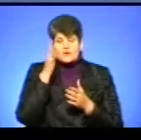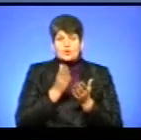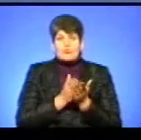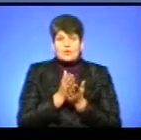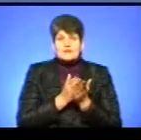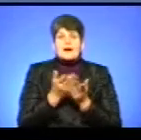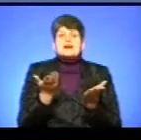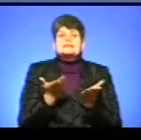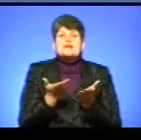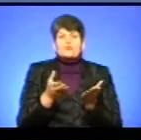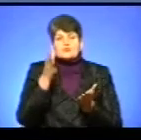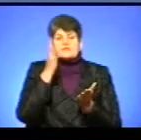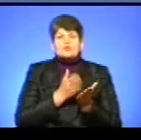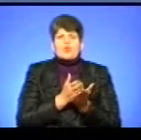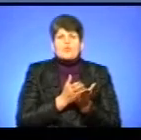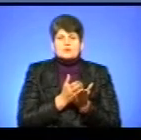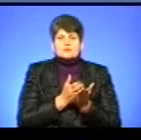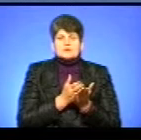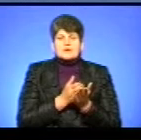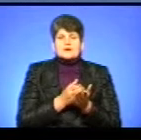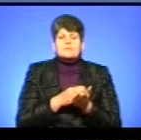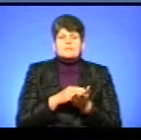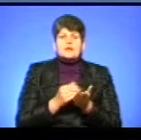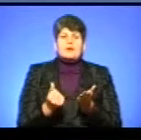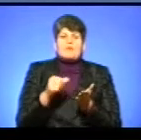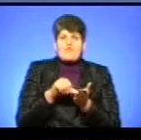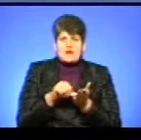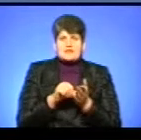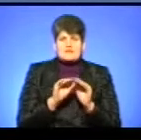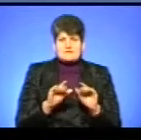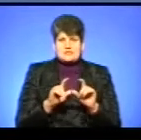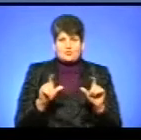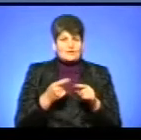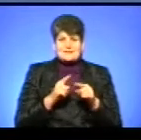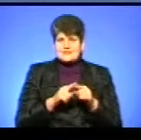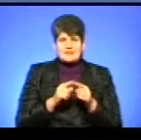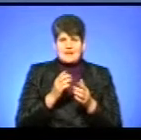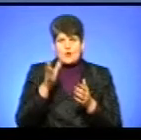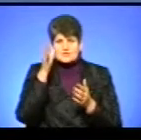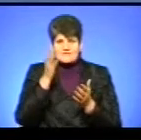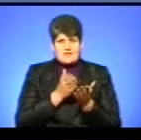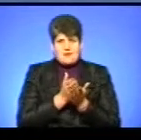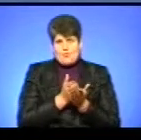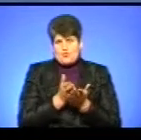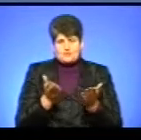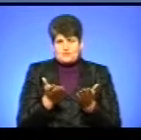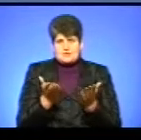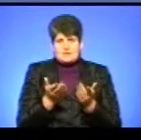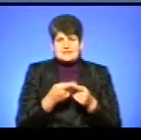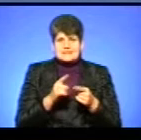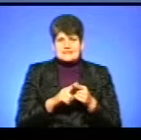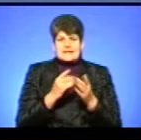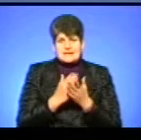питання, а за яку освітню послугу? Саме з собою перебування в садочку, це не є освітня послуга, це є